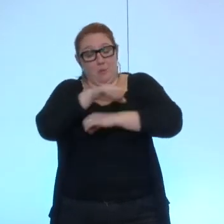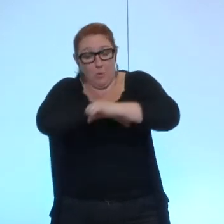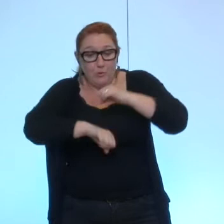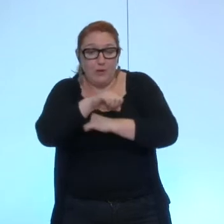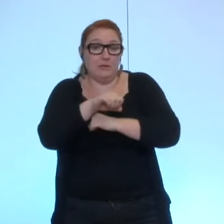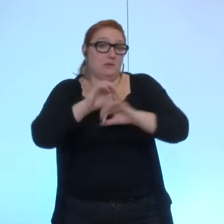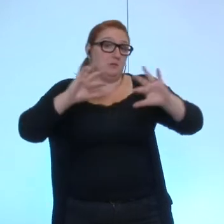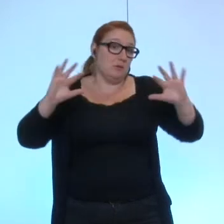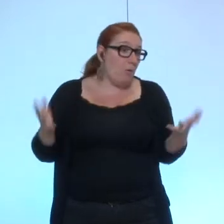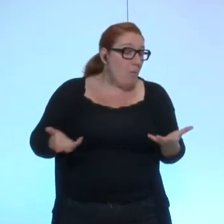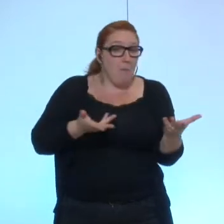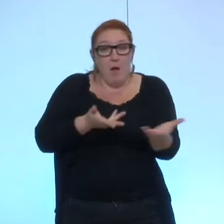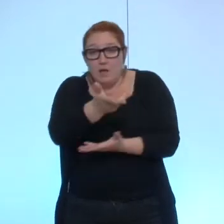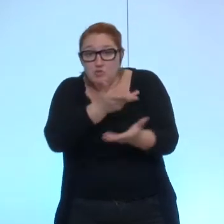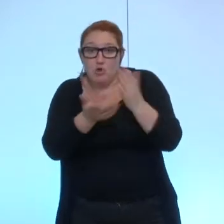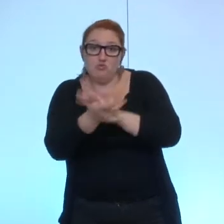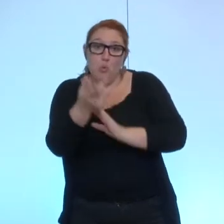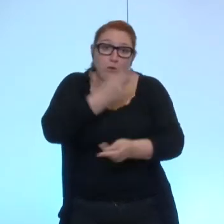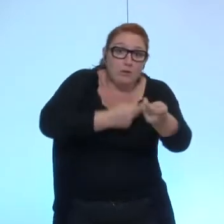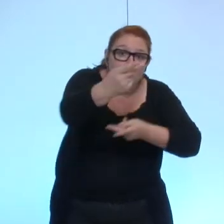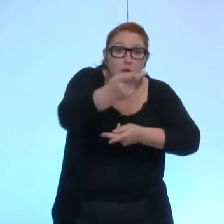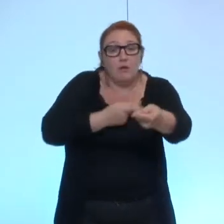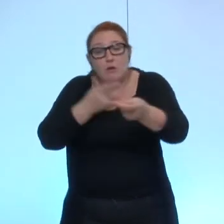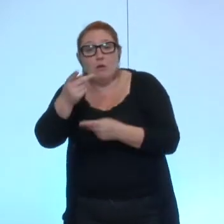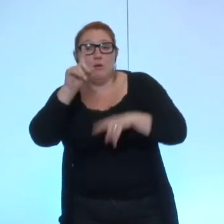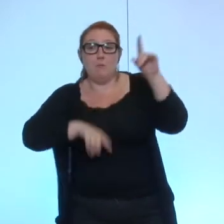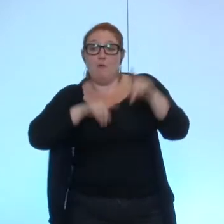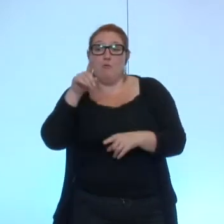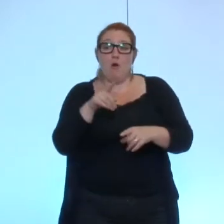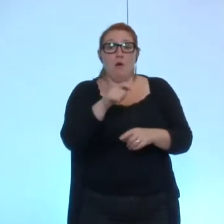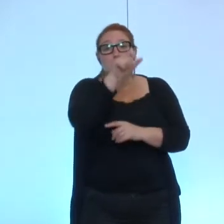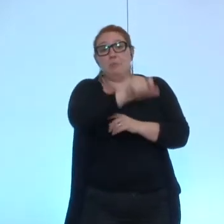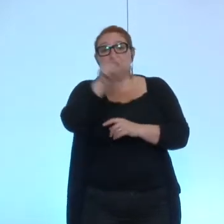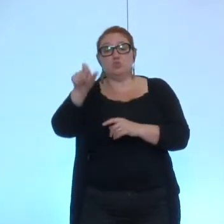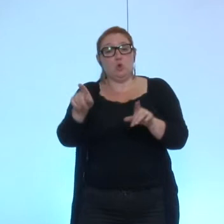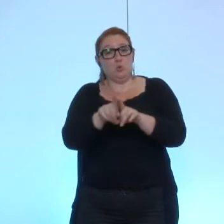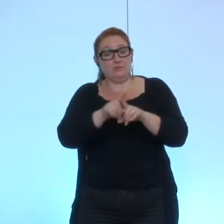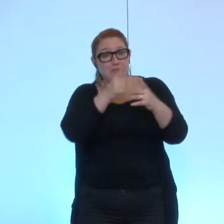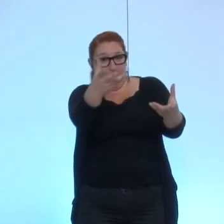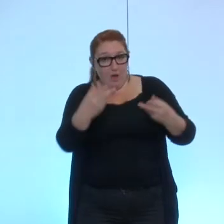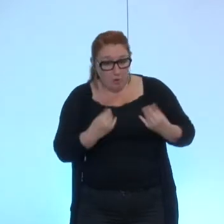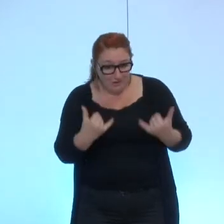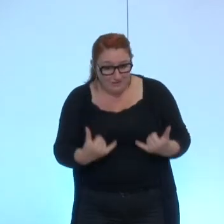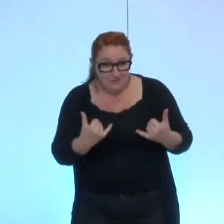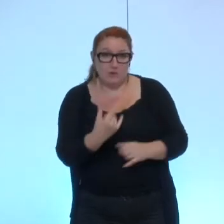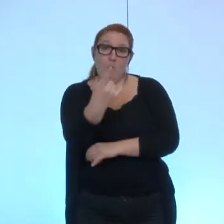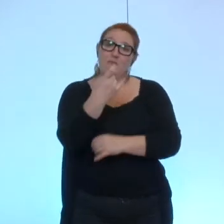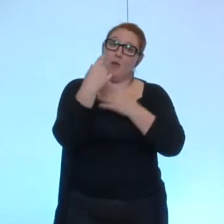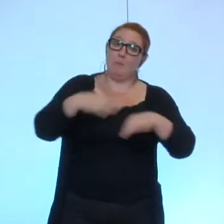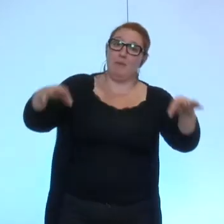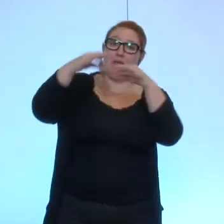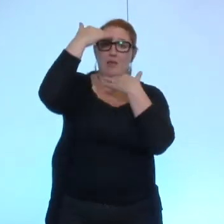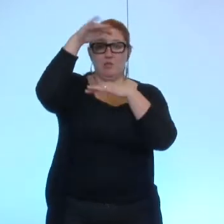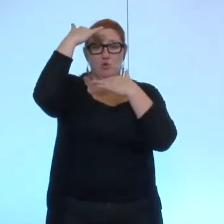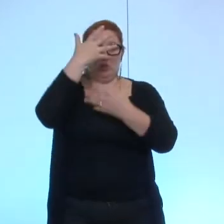également se fait également par des échanges de courriers se fait parfois par la réception également de gens qui viennent de l